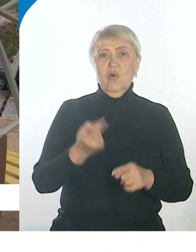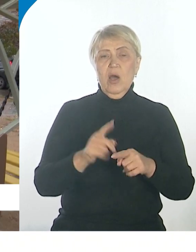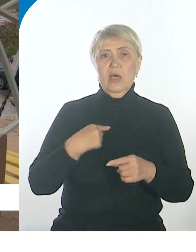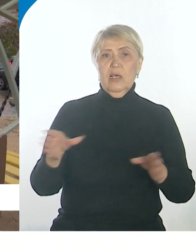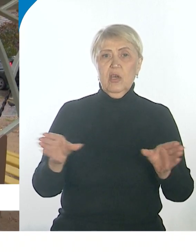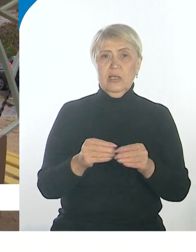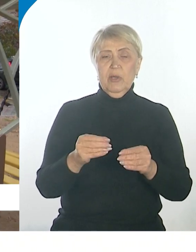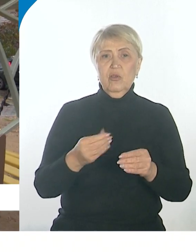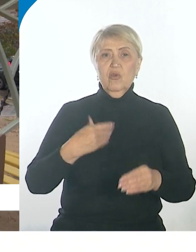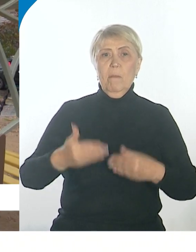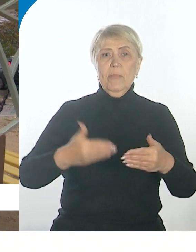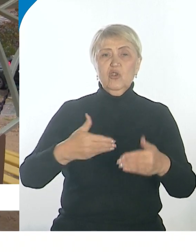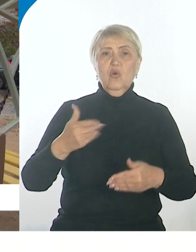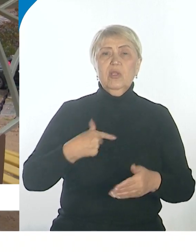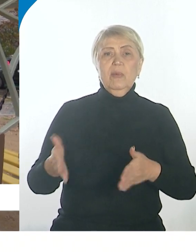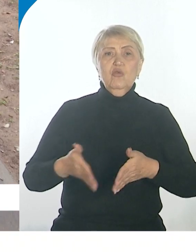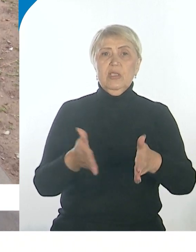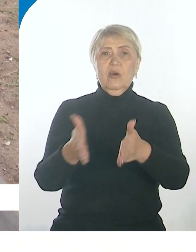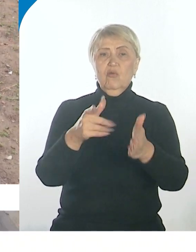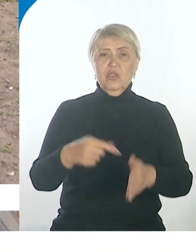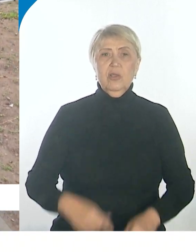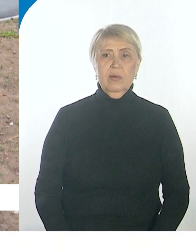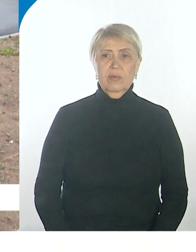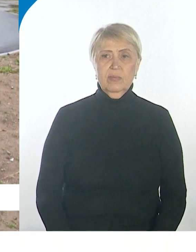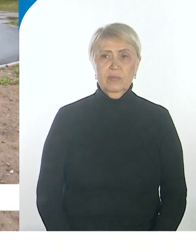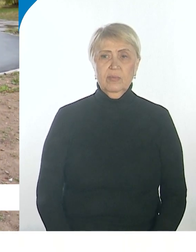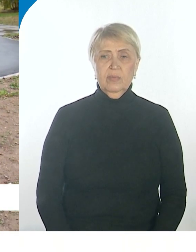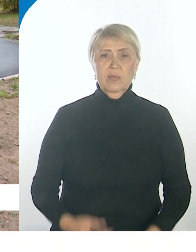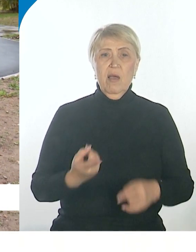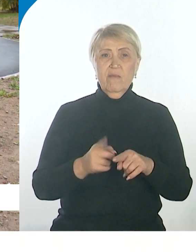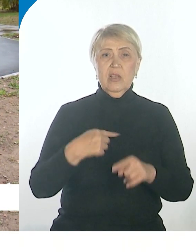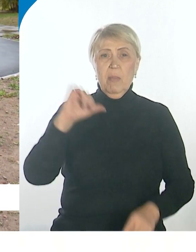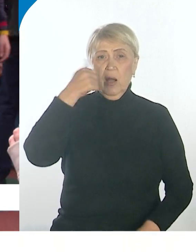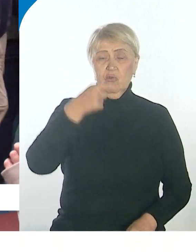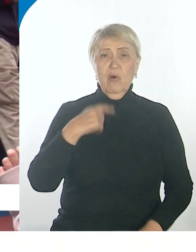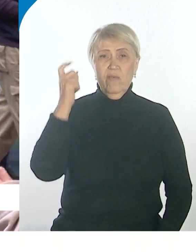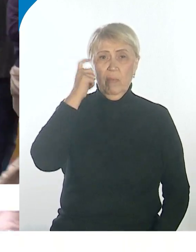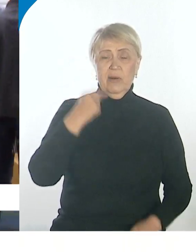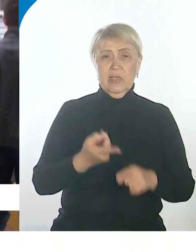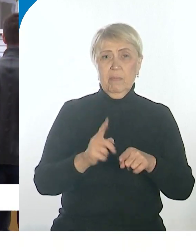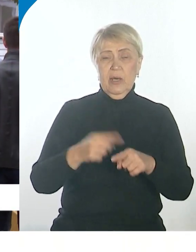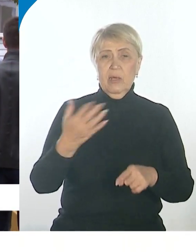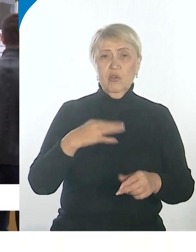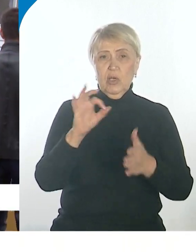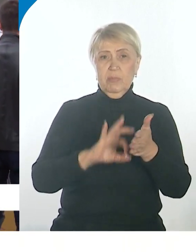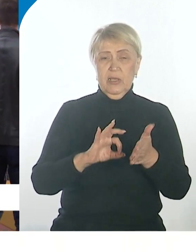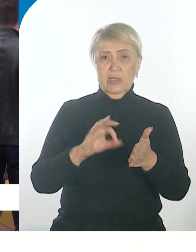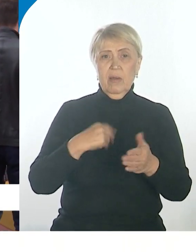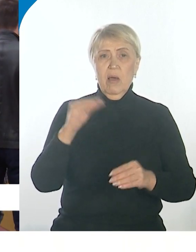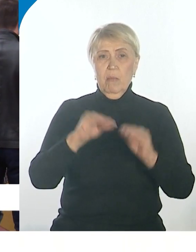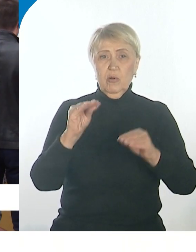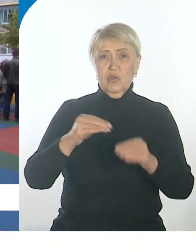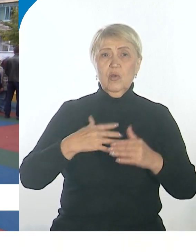дорожками, благодаря которым территории соединились в единый мини-парк. В этом году в Хабаровске по такому принципу благоустраивают более 30